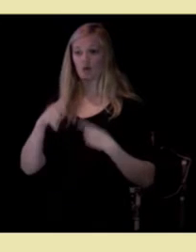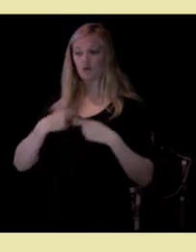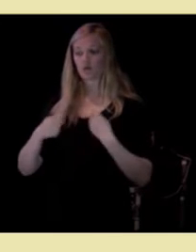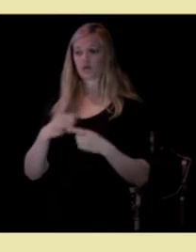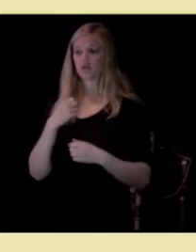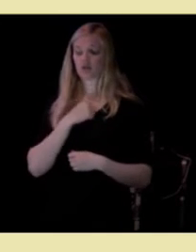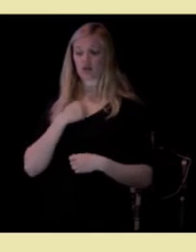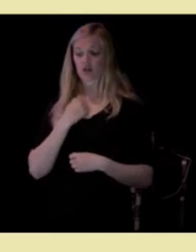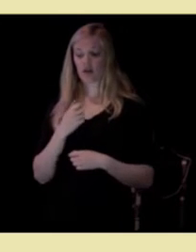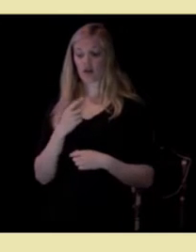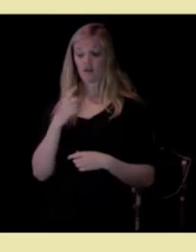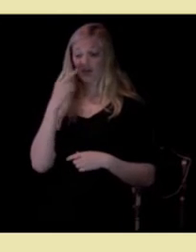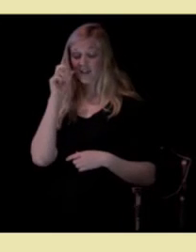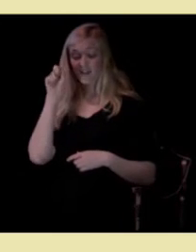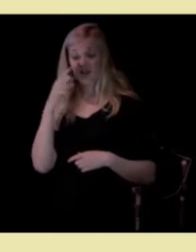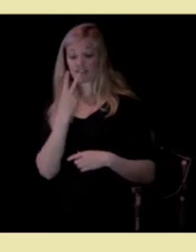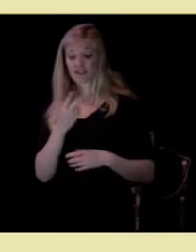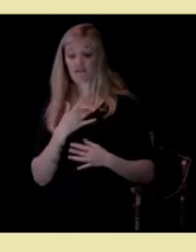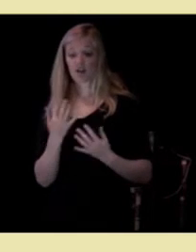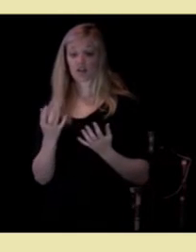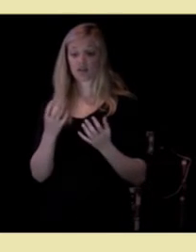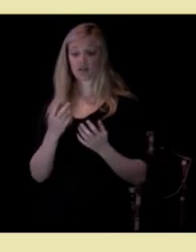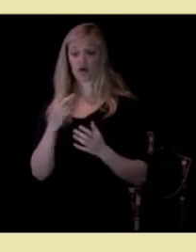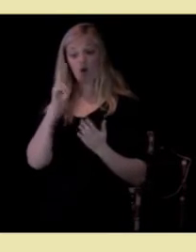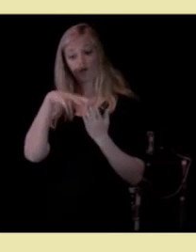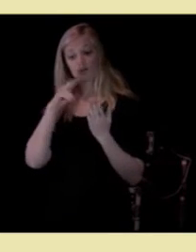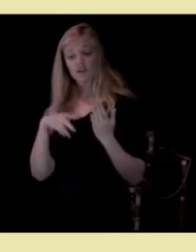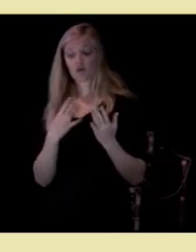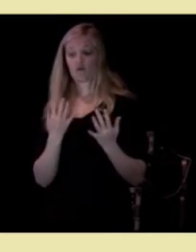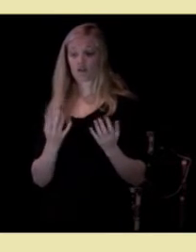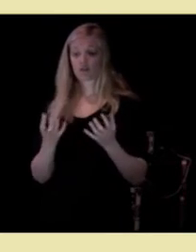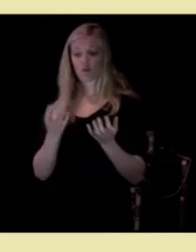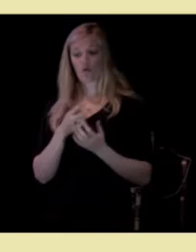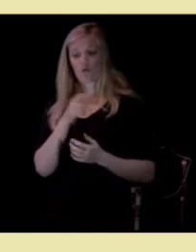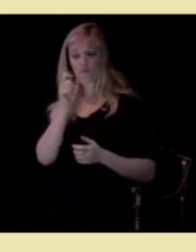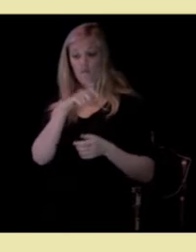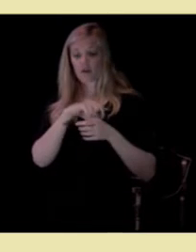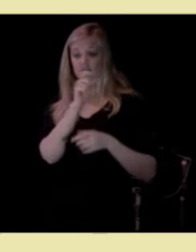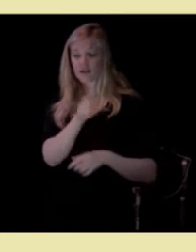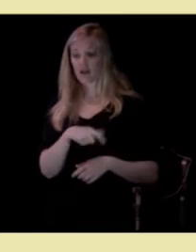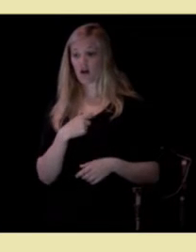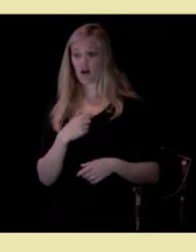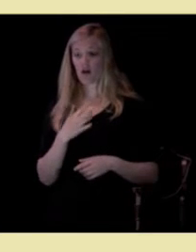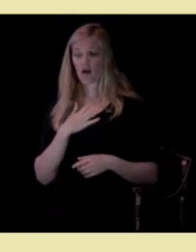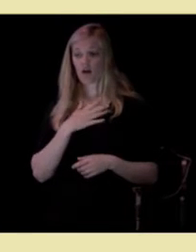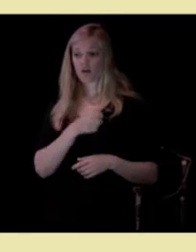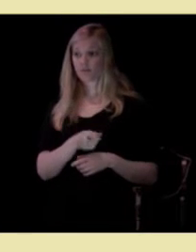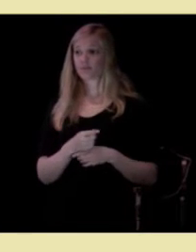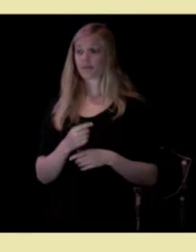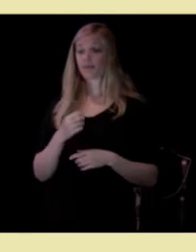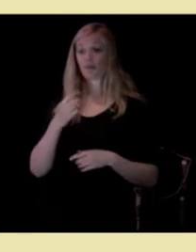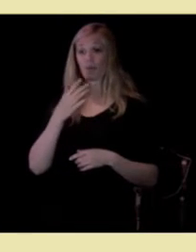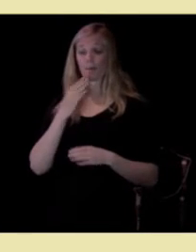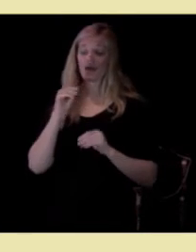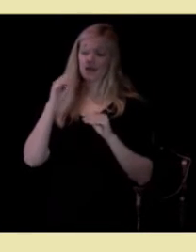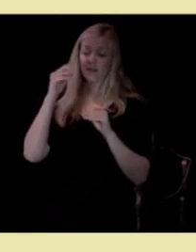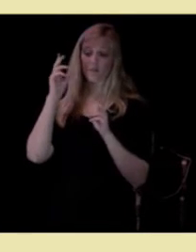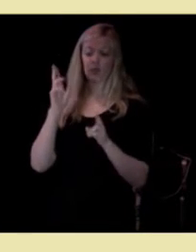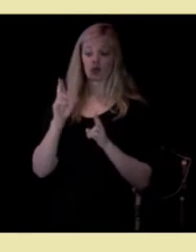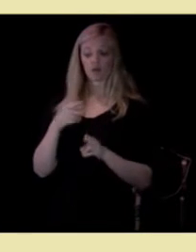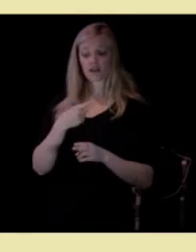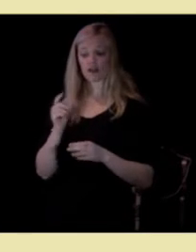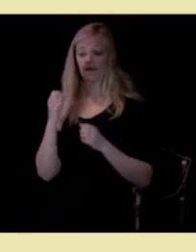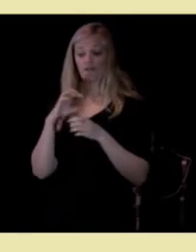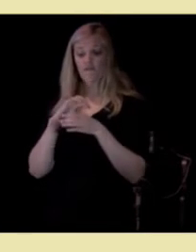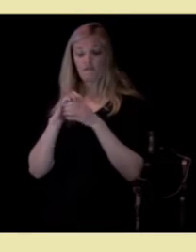over hva behov pasientene på listen har. Gjennom klokere organisering og klokere bruk av kompetansen til fastleggene